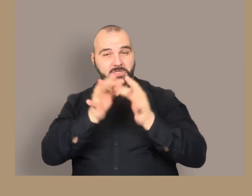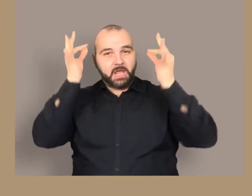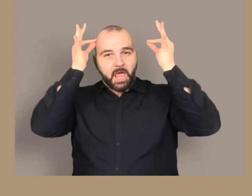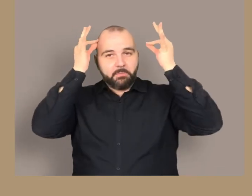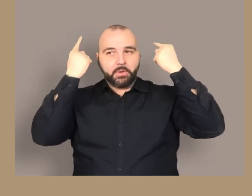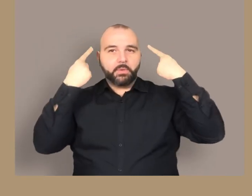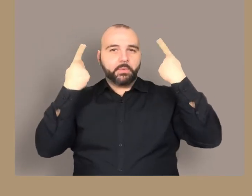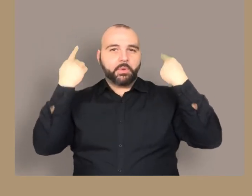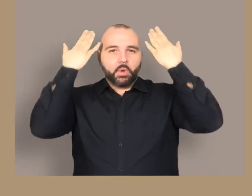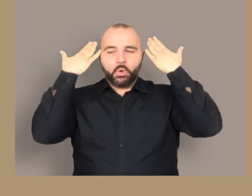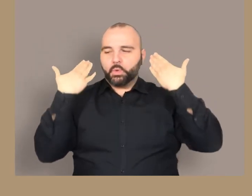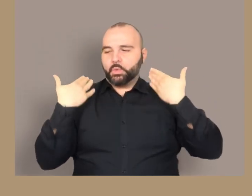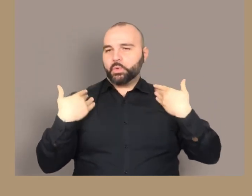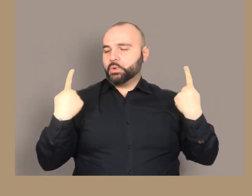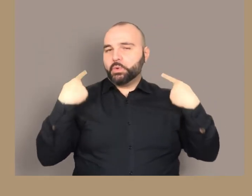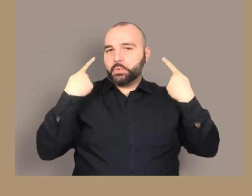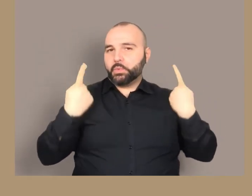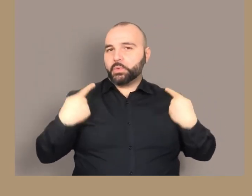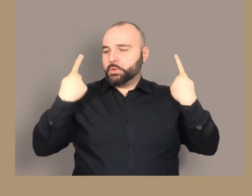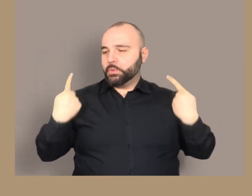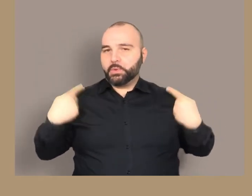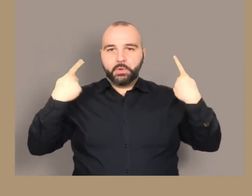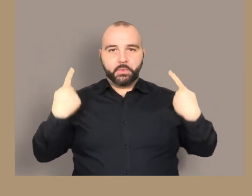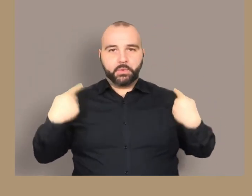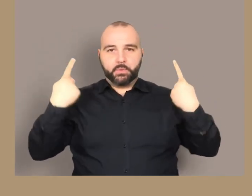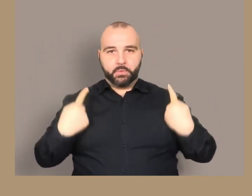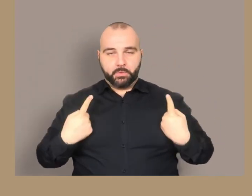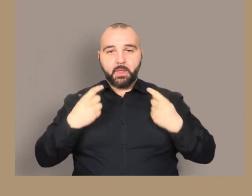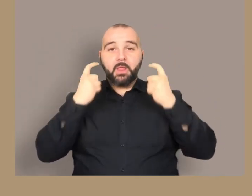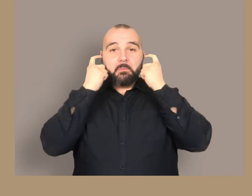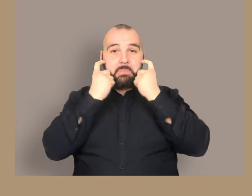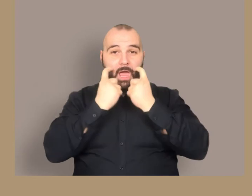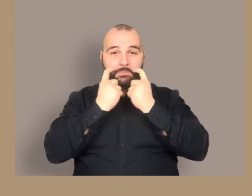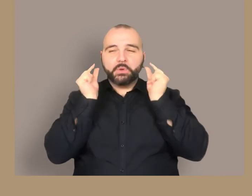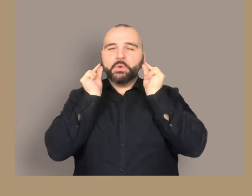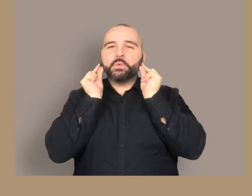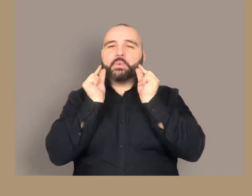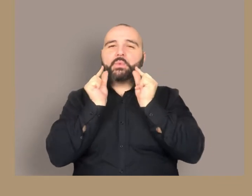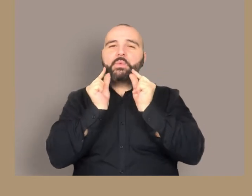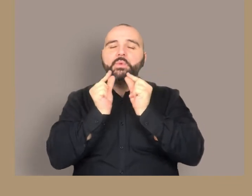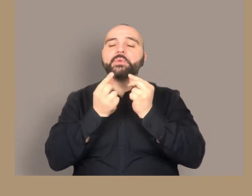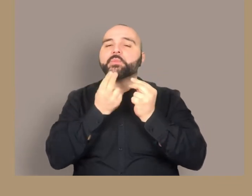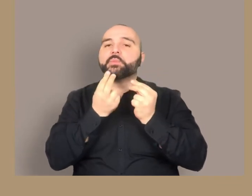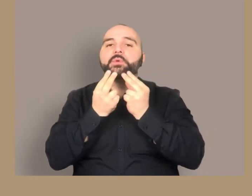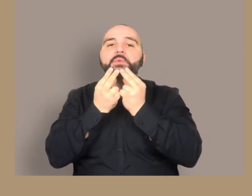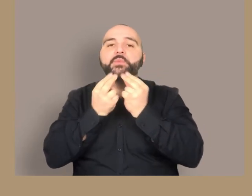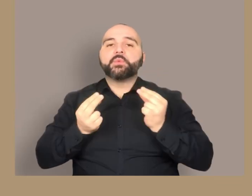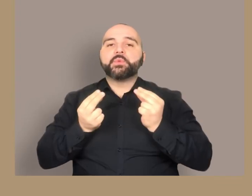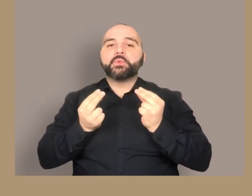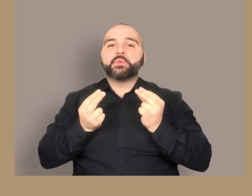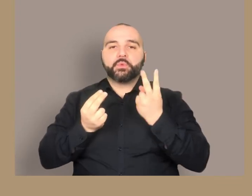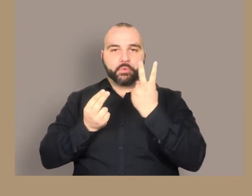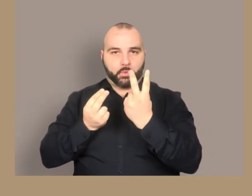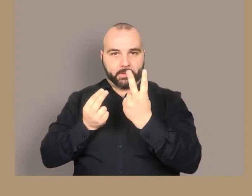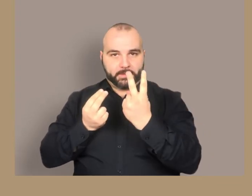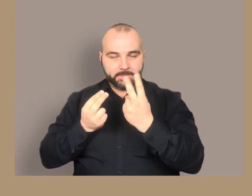alle spalle, suddivisi in spesse ciocche. La barba è corta, ma divisa in due ciuffi. Il